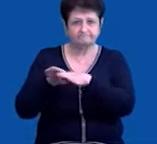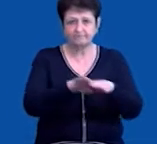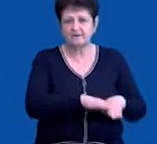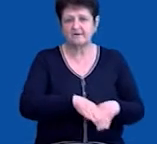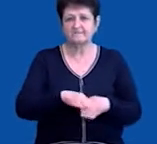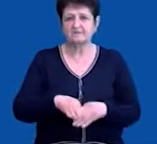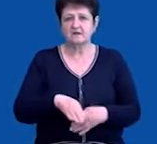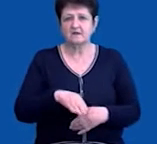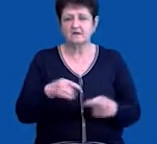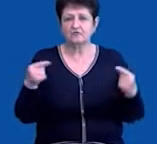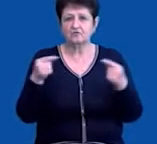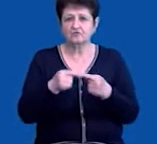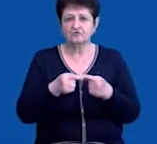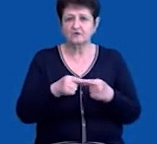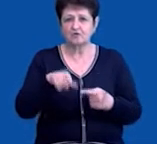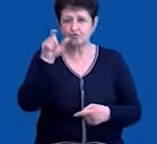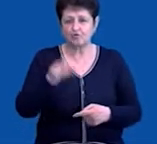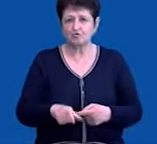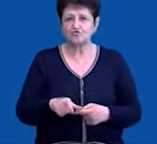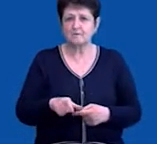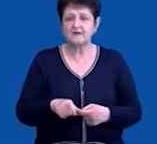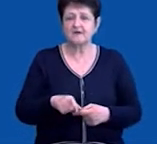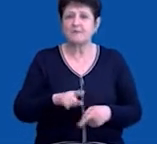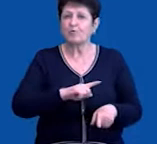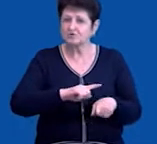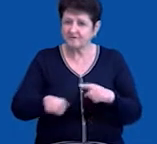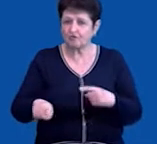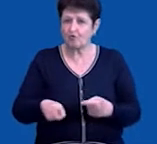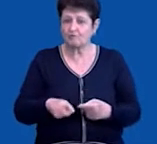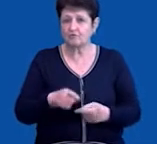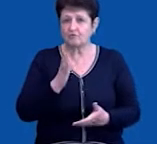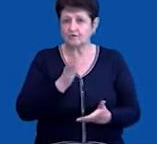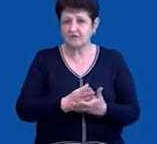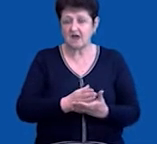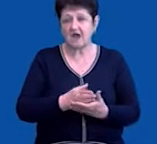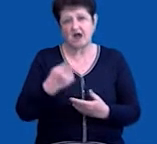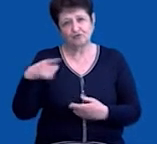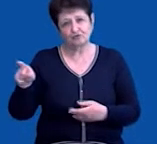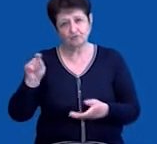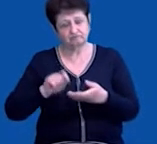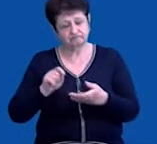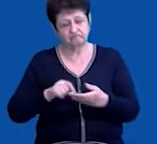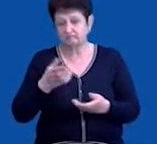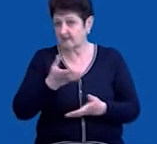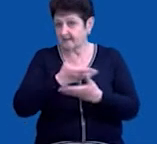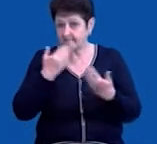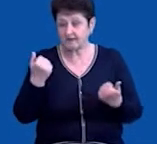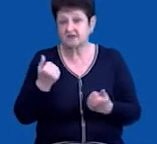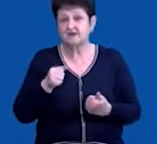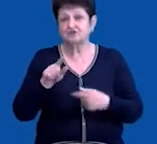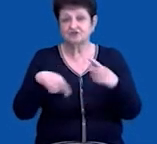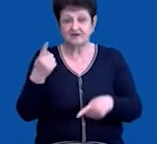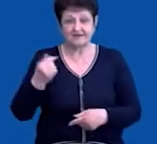коронавірусу у особи, по-швидкому є, ПЛР нема, треба ще один ПЛР. І через